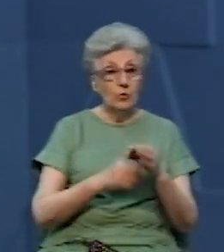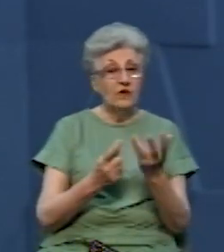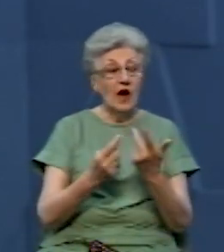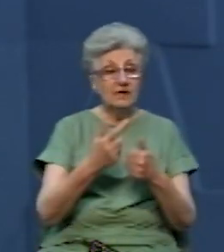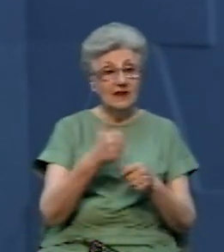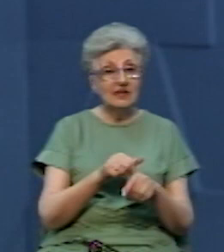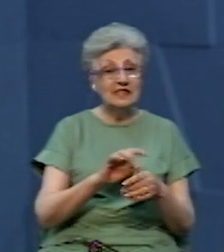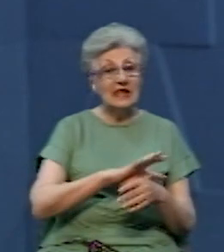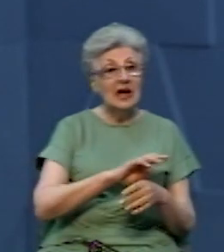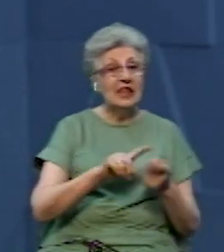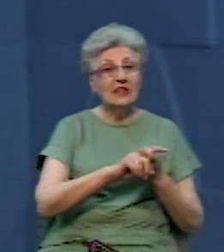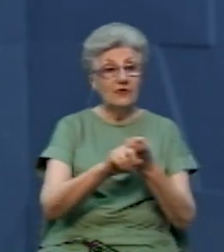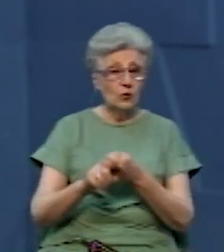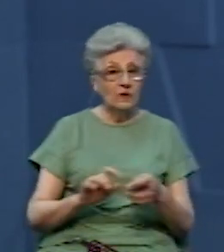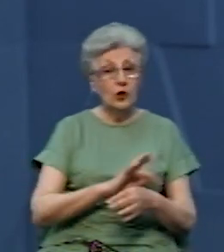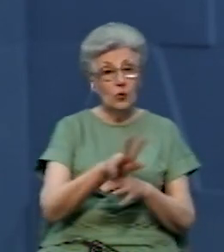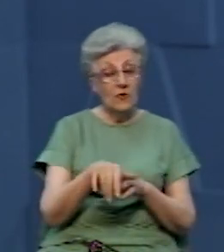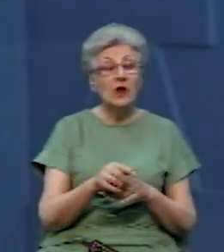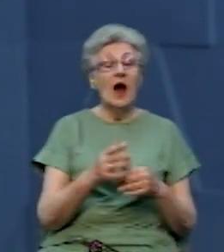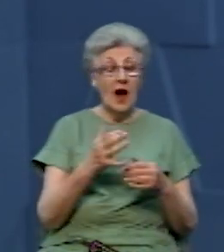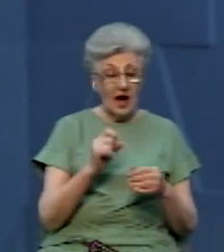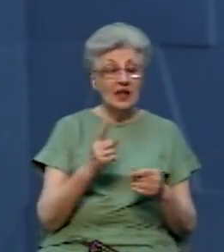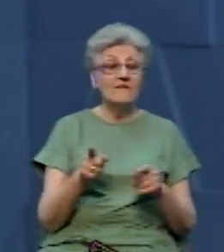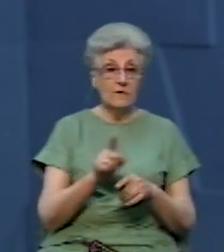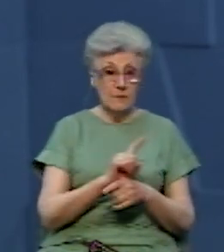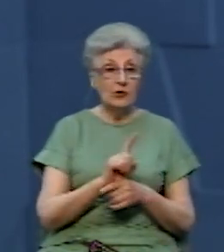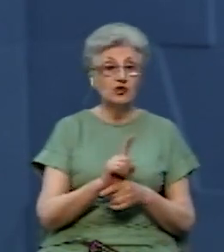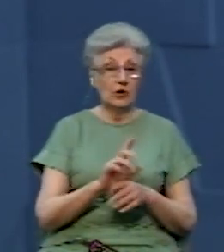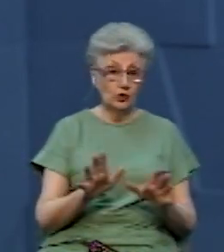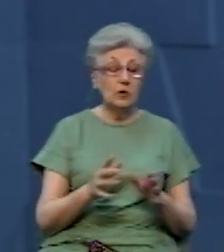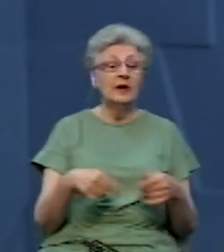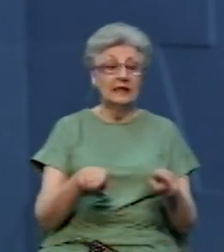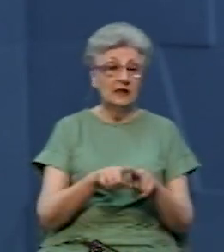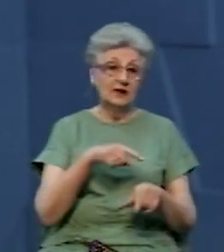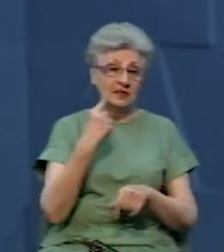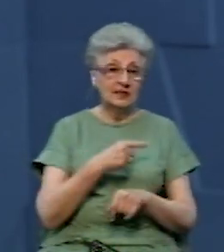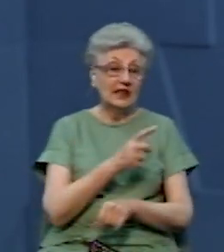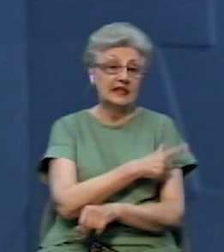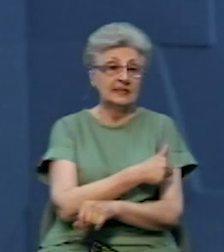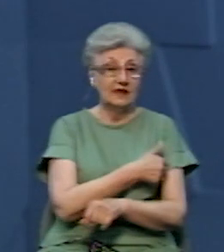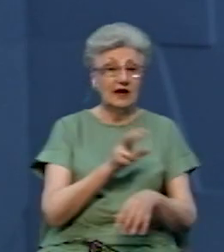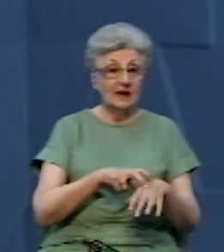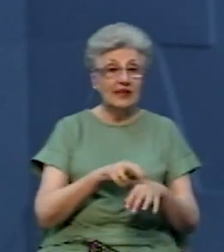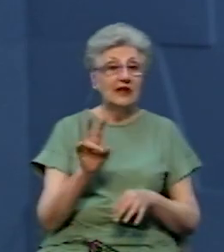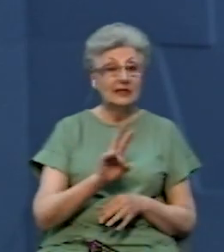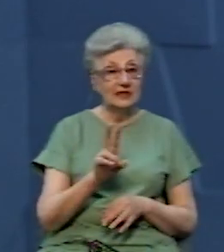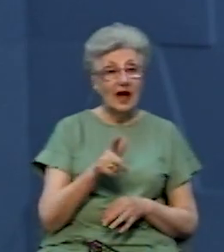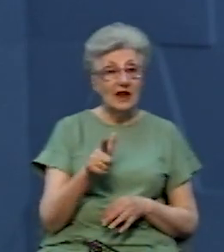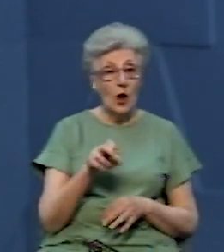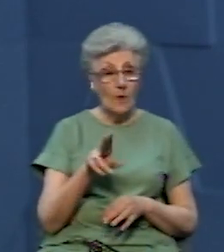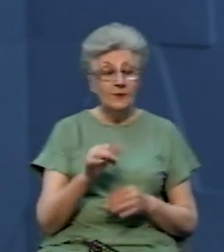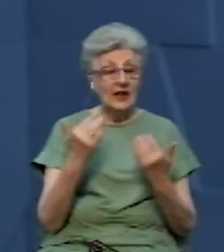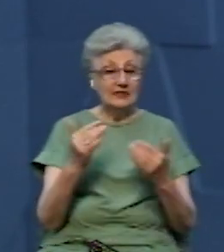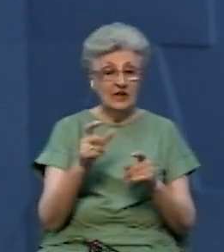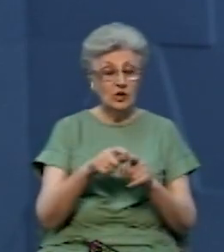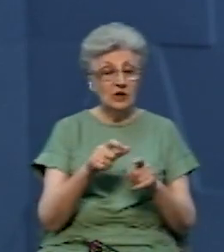COVID-19, втім, в межах норми. Про це Суспільному Буковини сказала санітарна лікарка області Наталія Гобко. За її словами, коливання